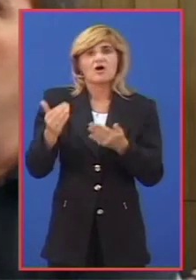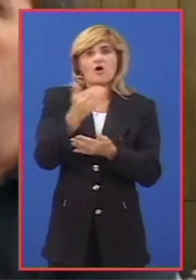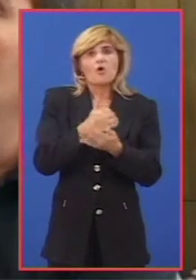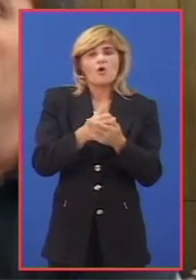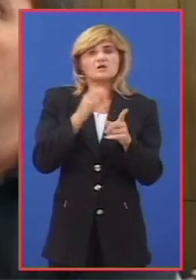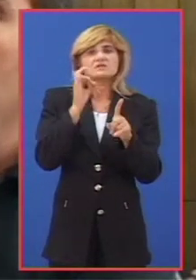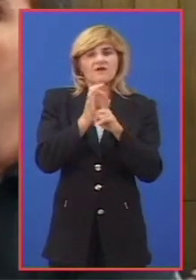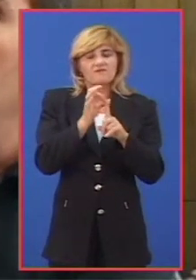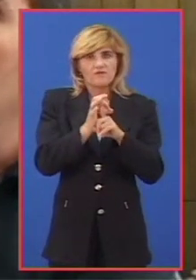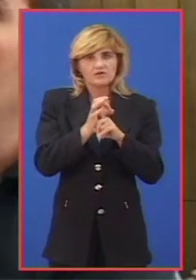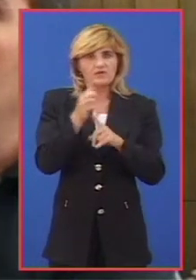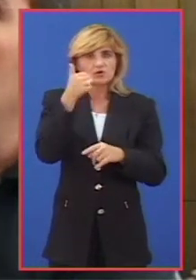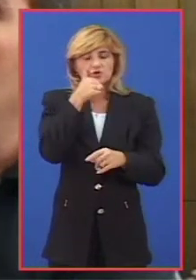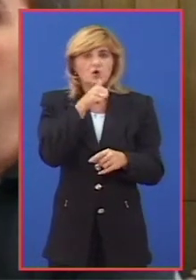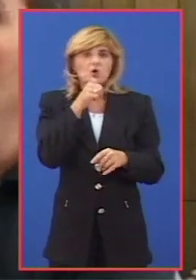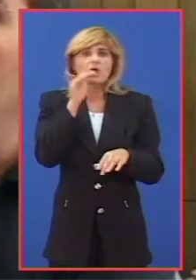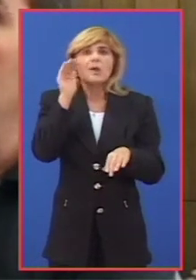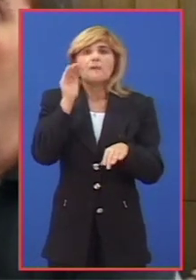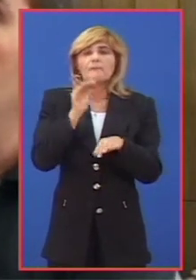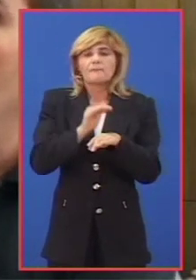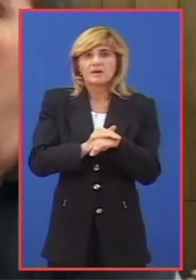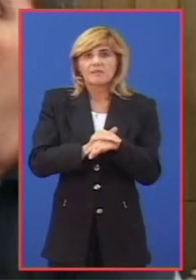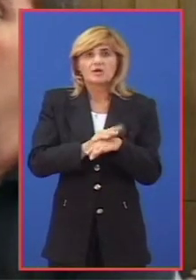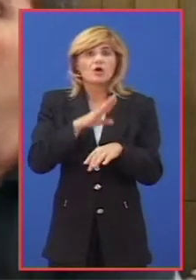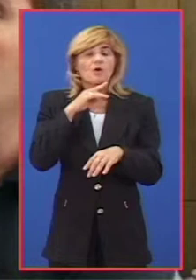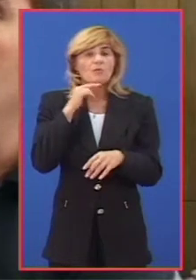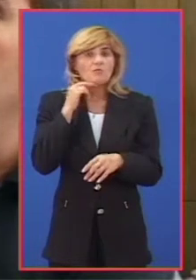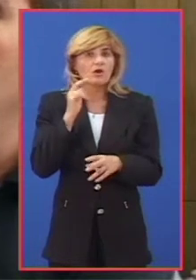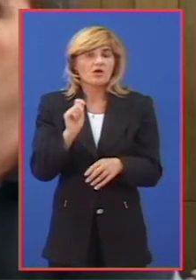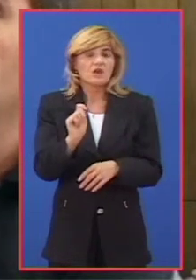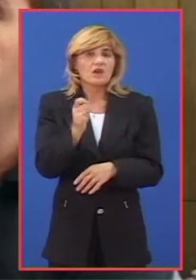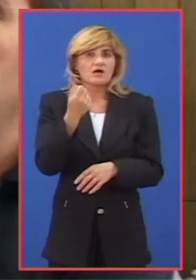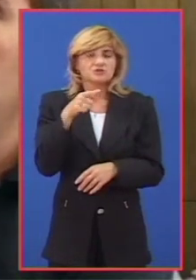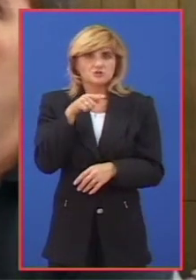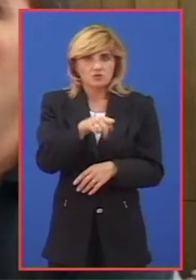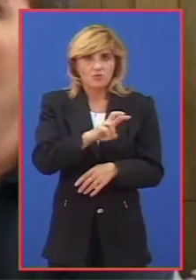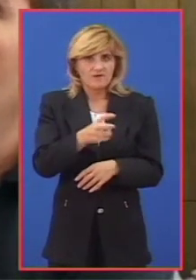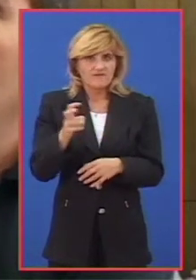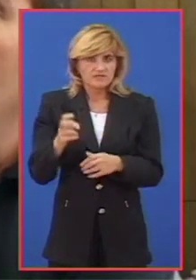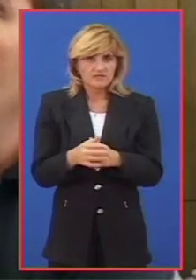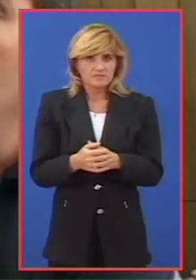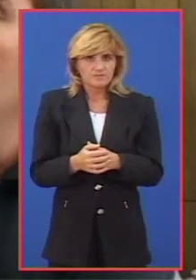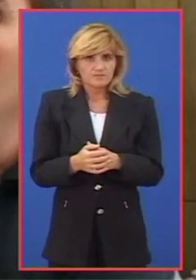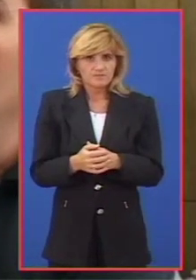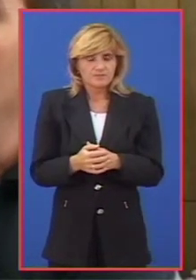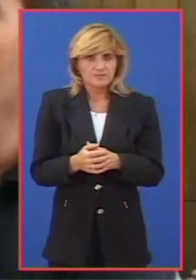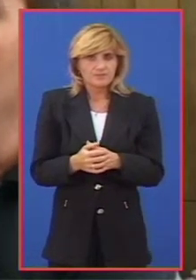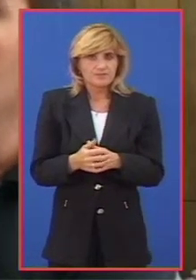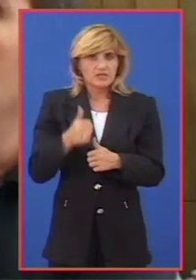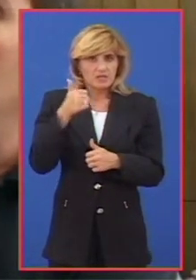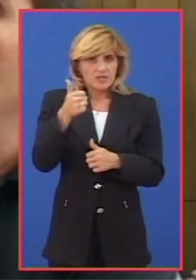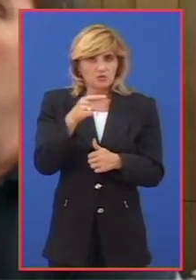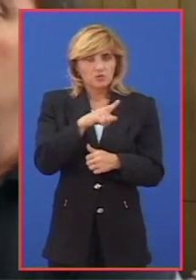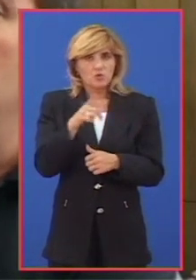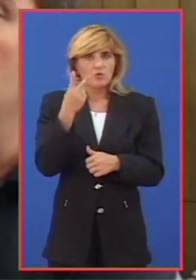što je već na terenu primetno da su mnogi proizvodjači nabojili baš tu vrstu džubriva i jednu do dve